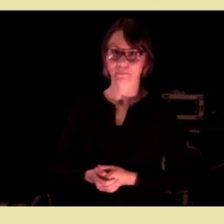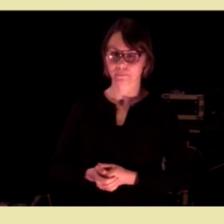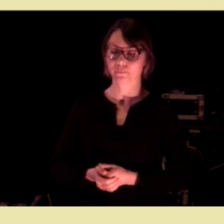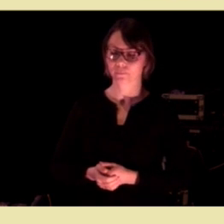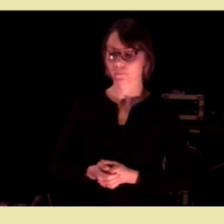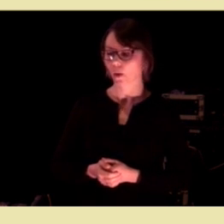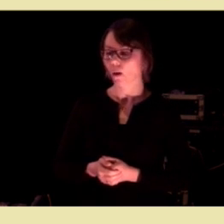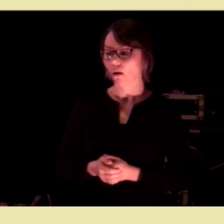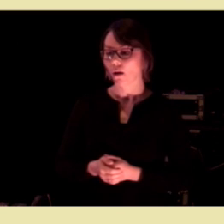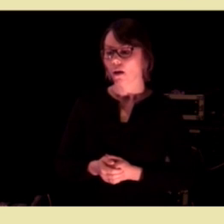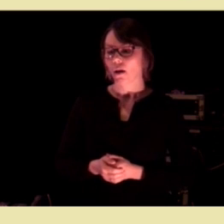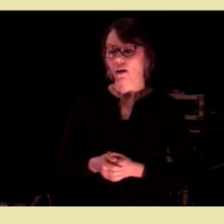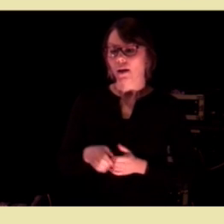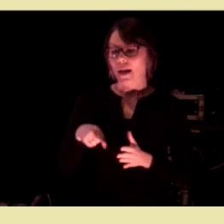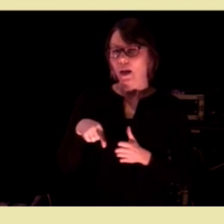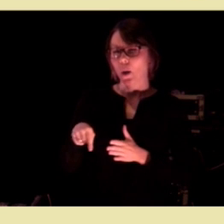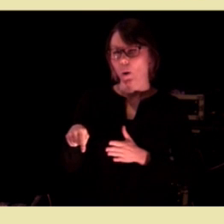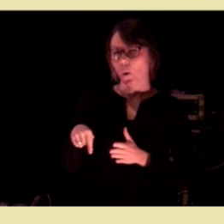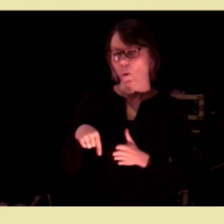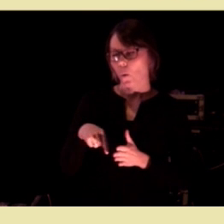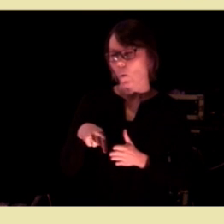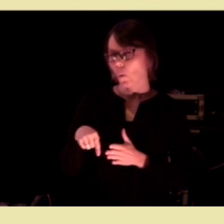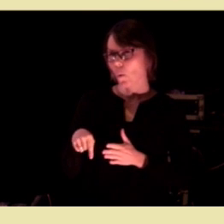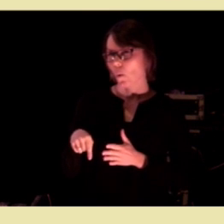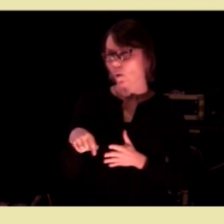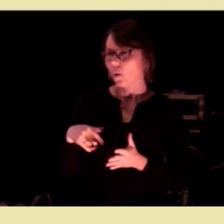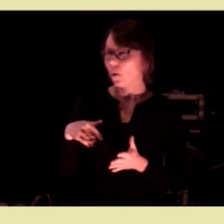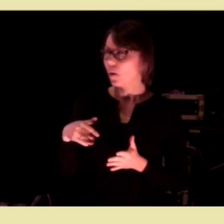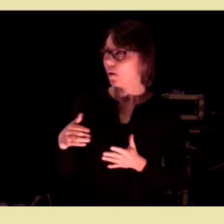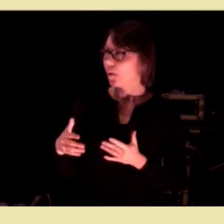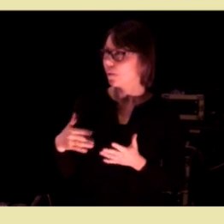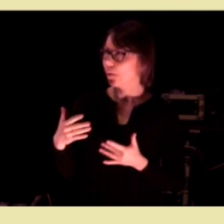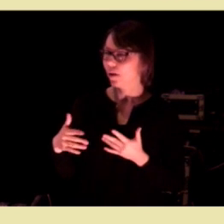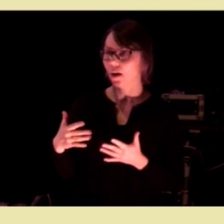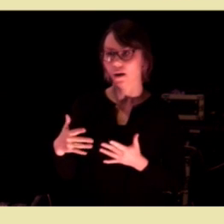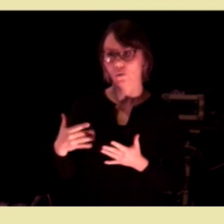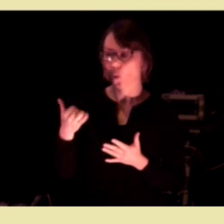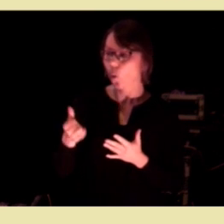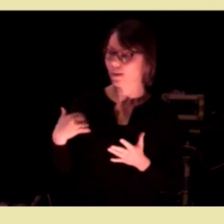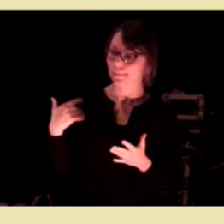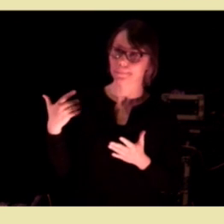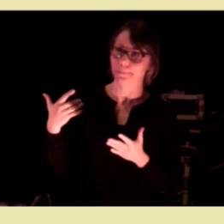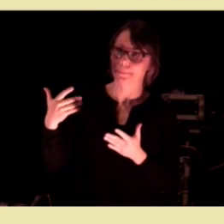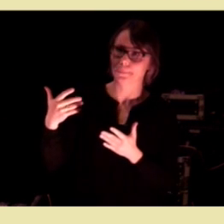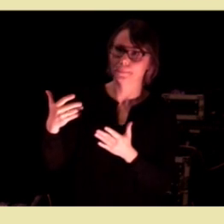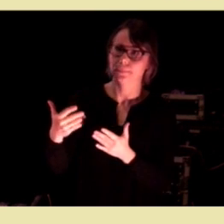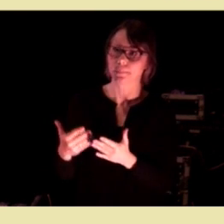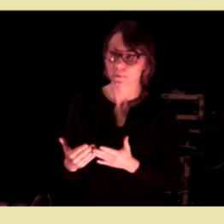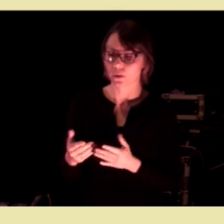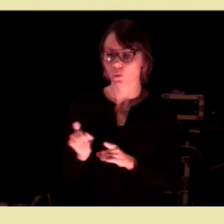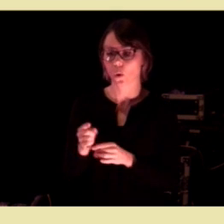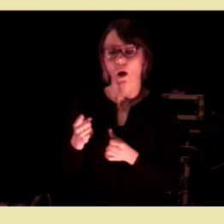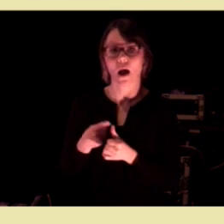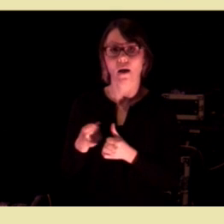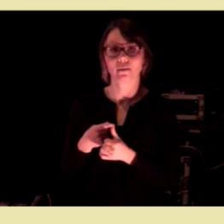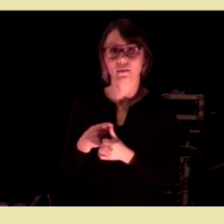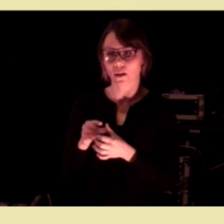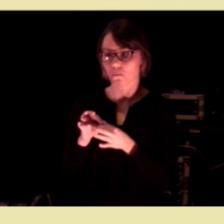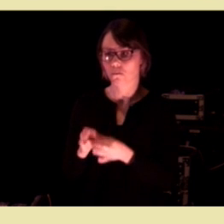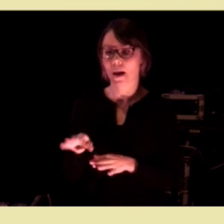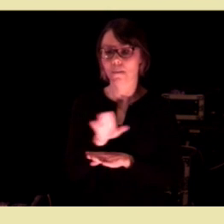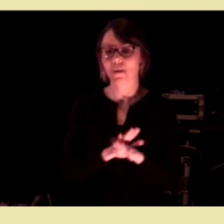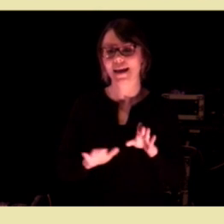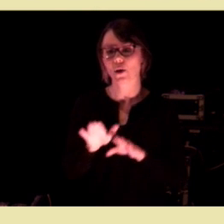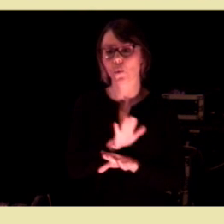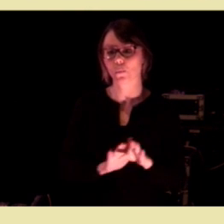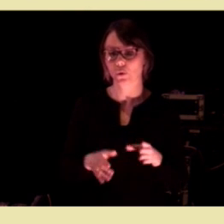I løpet av disse årene så har antallet innenfor